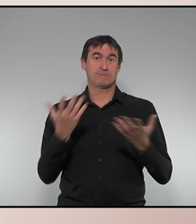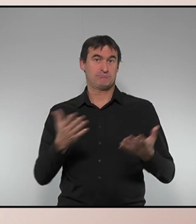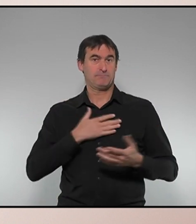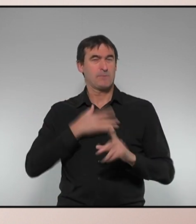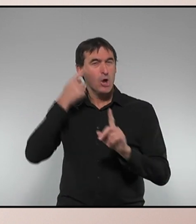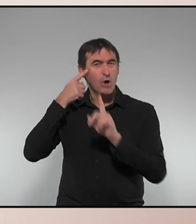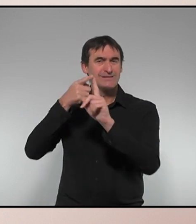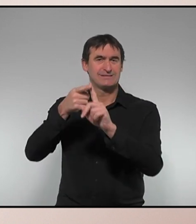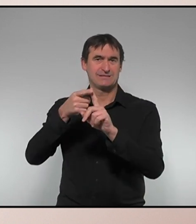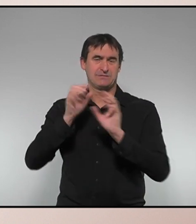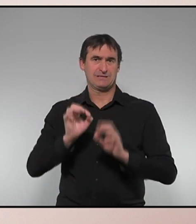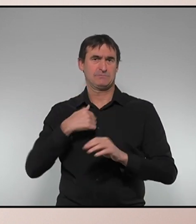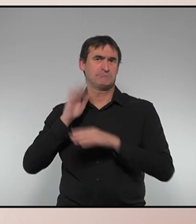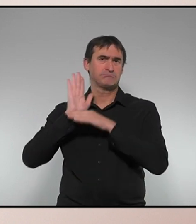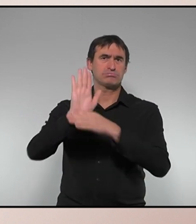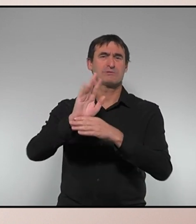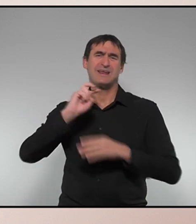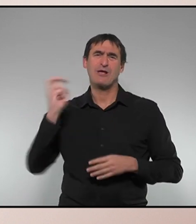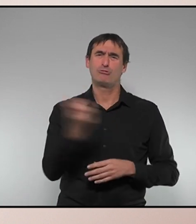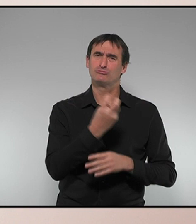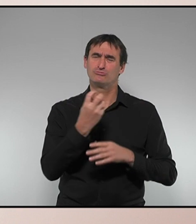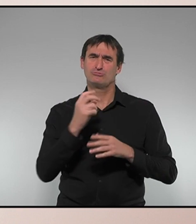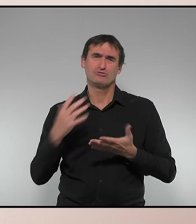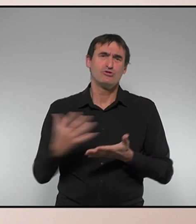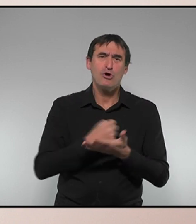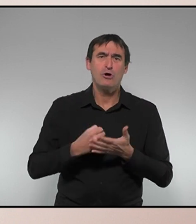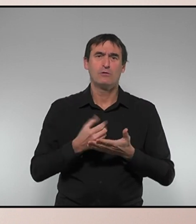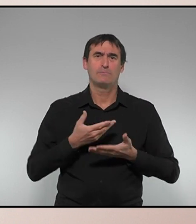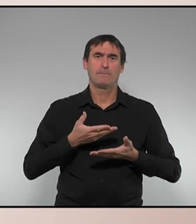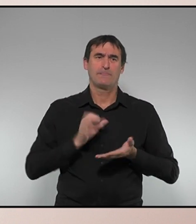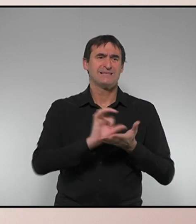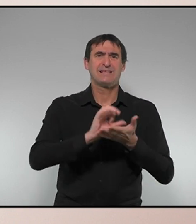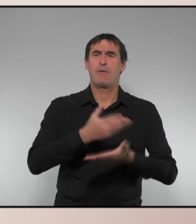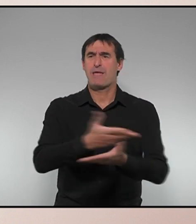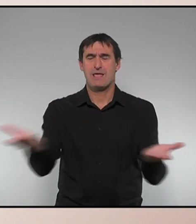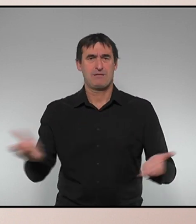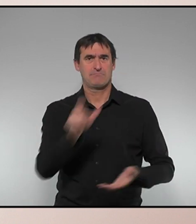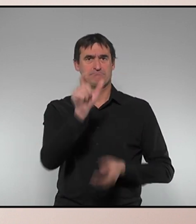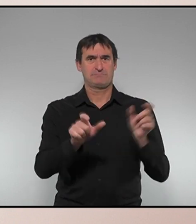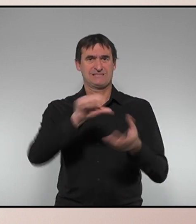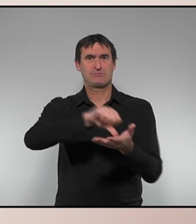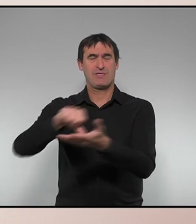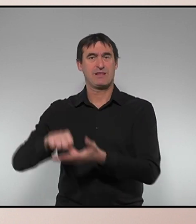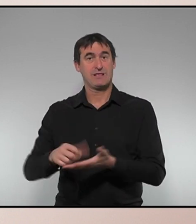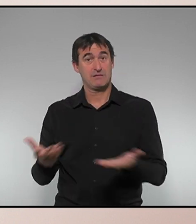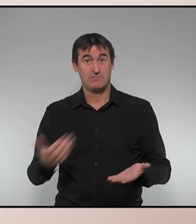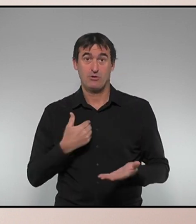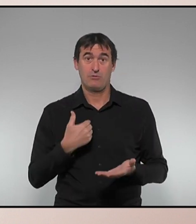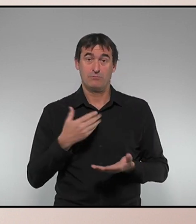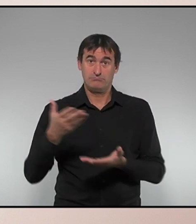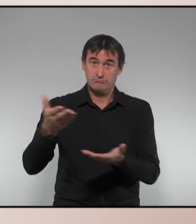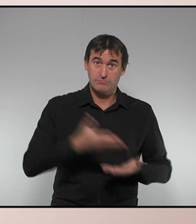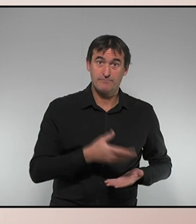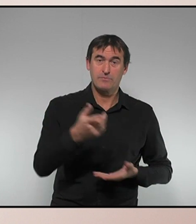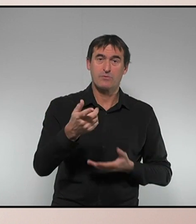objectiu, poder posar tots els recursos al servei de la ciutadania i, per tant, doncs, el convido a aprofundir en